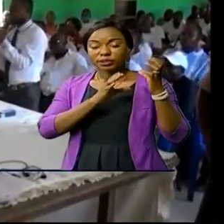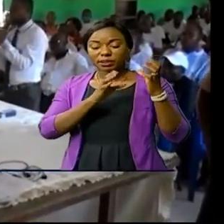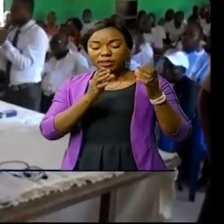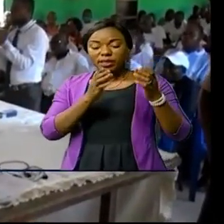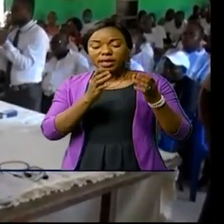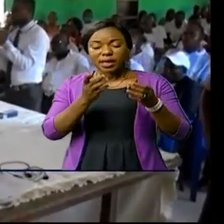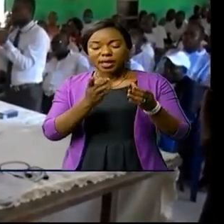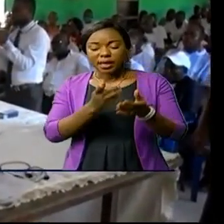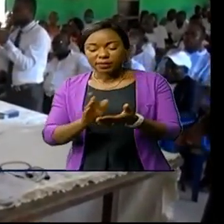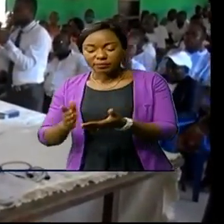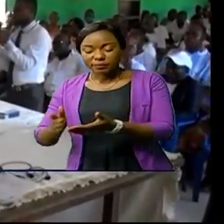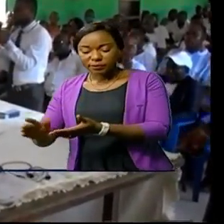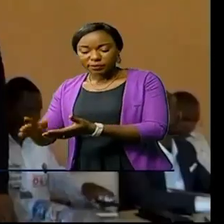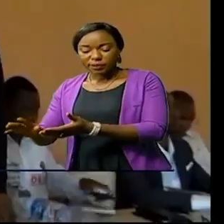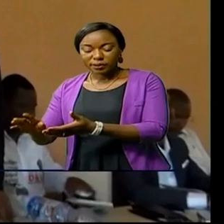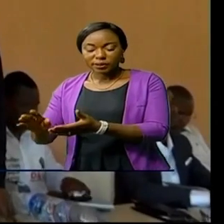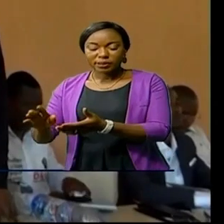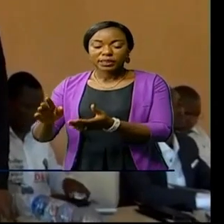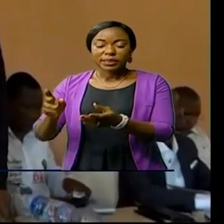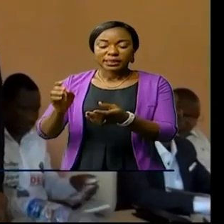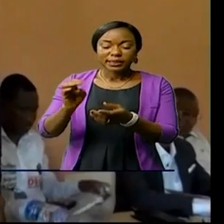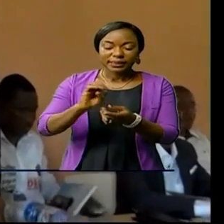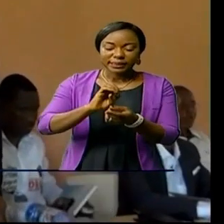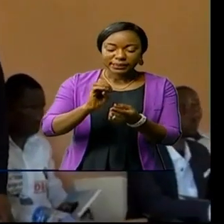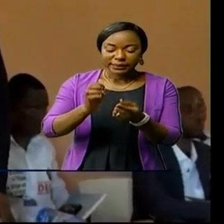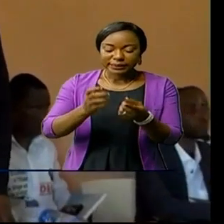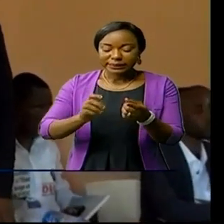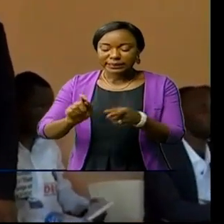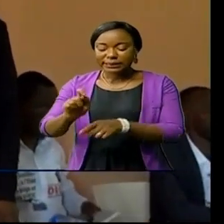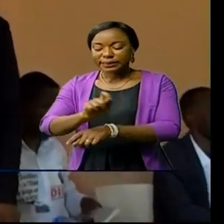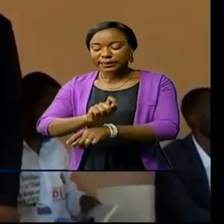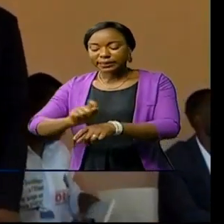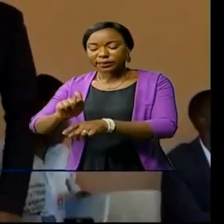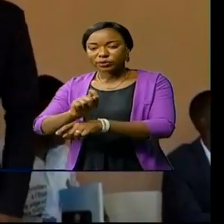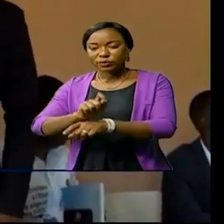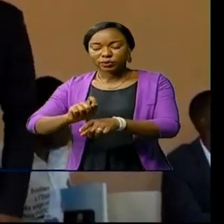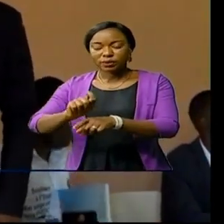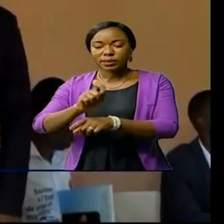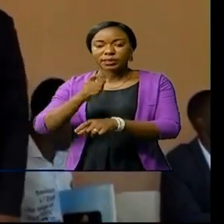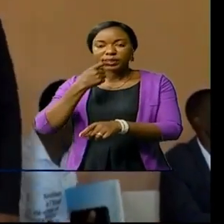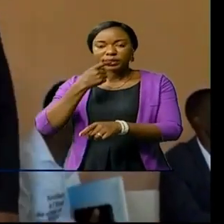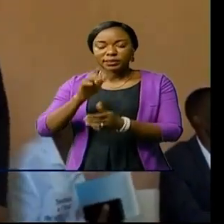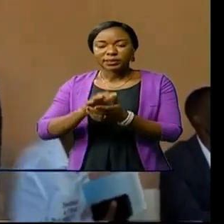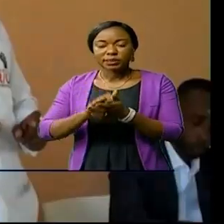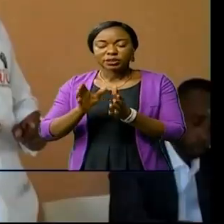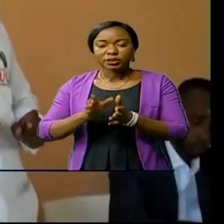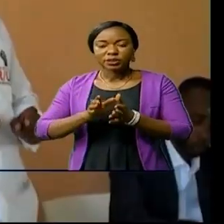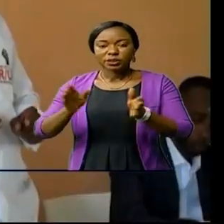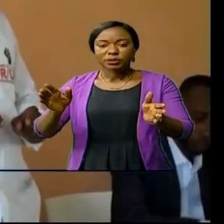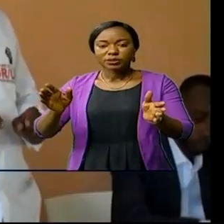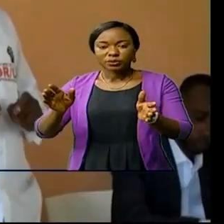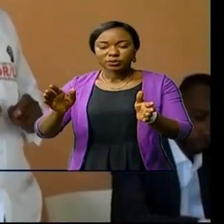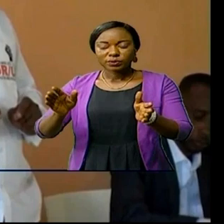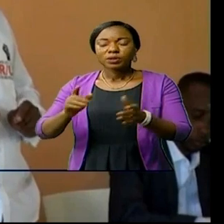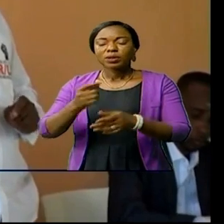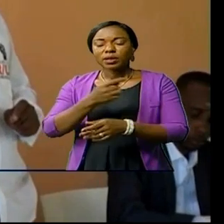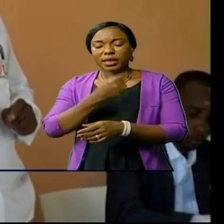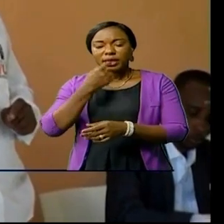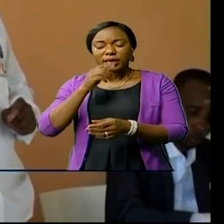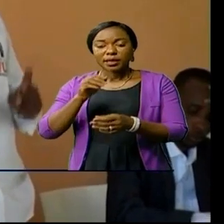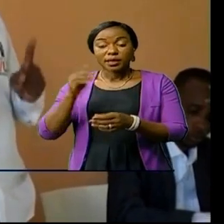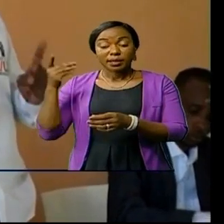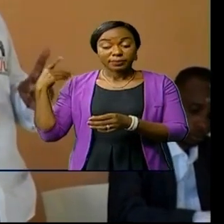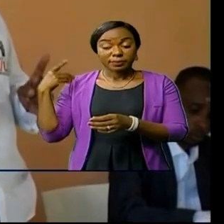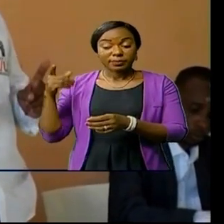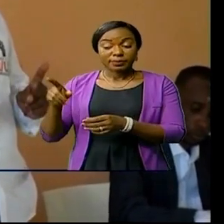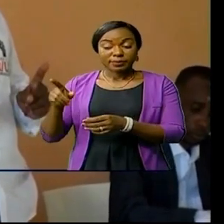territoire, Guiluando Mboyo, cette structure dénommée Génération Guiluando, a fait sa sortie officielle dans la province de la Chapa